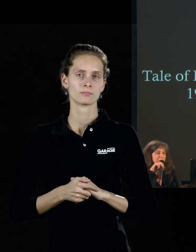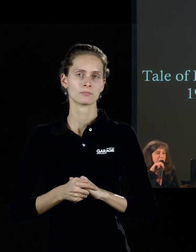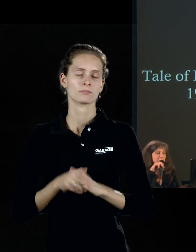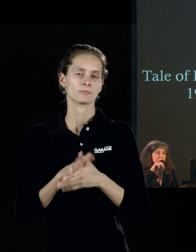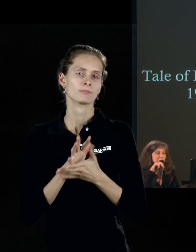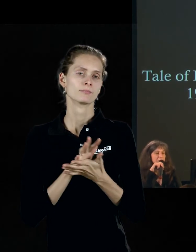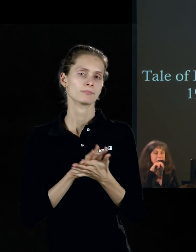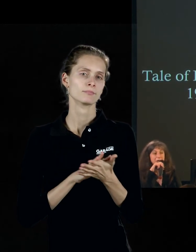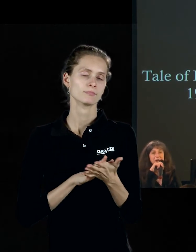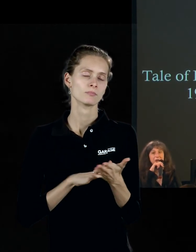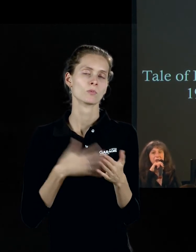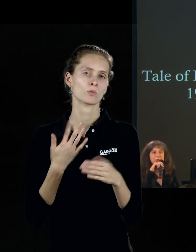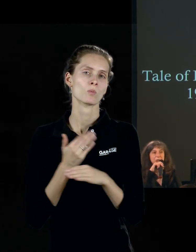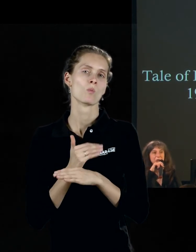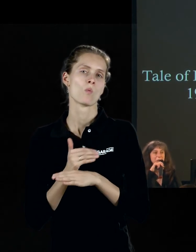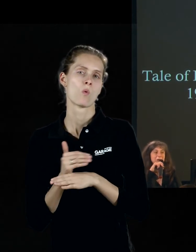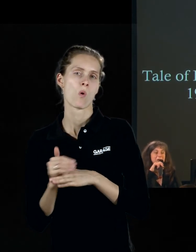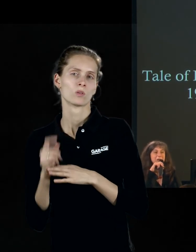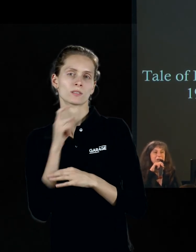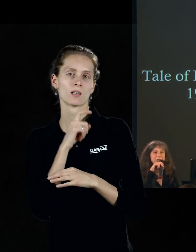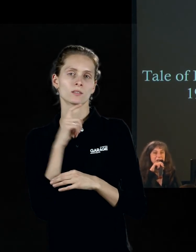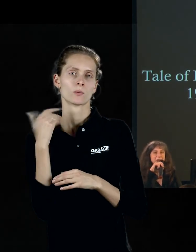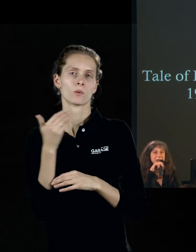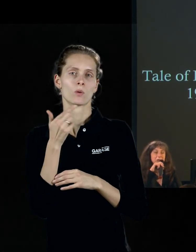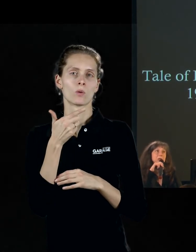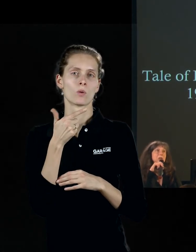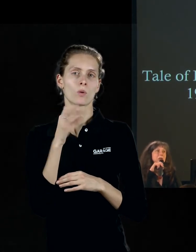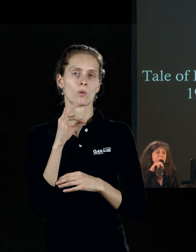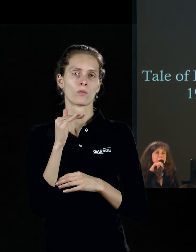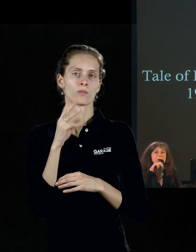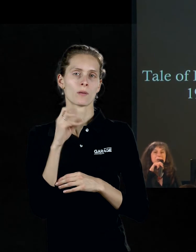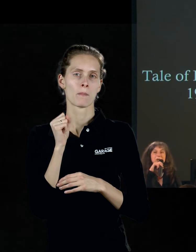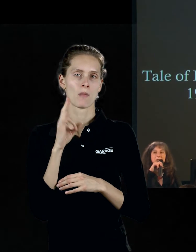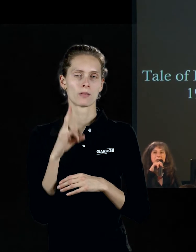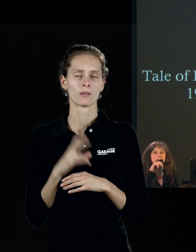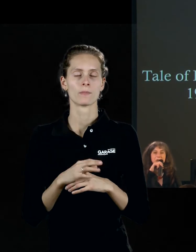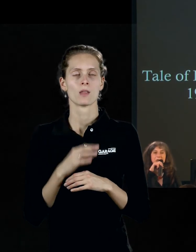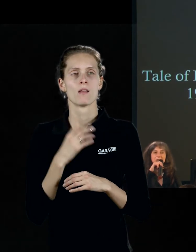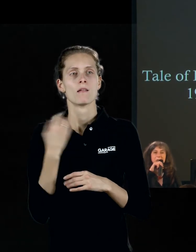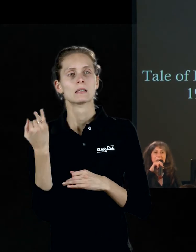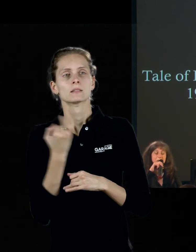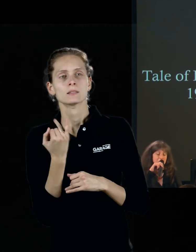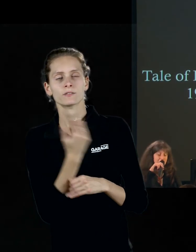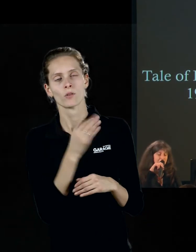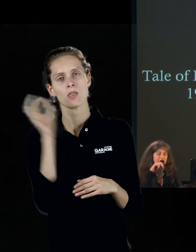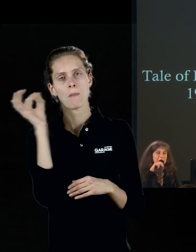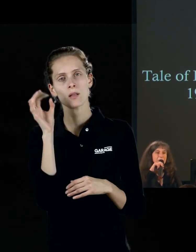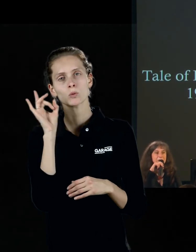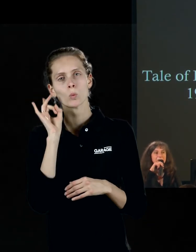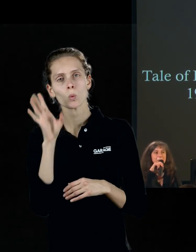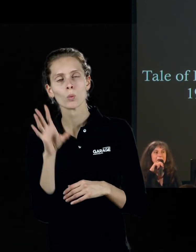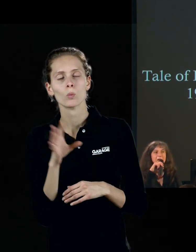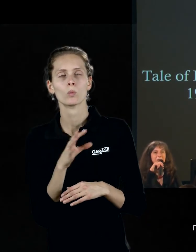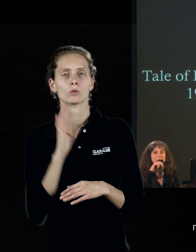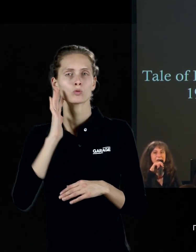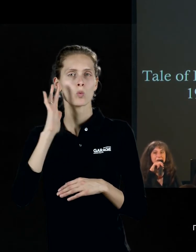продолжающаяся в более поздних сказках Гоффмана. Опять-таки, это интерес к немецкой культуре и сюрреализму